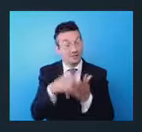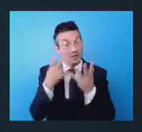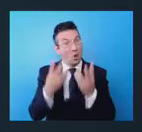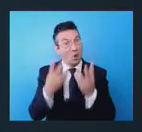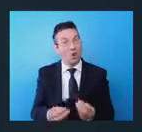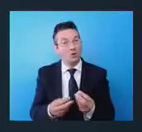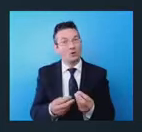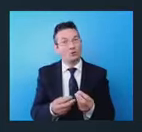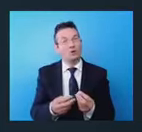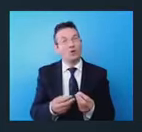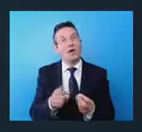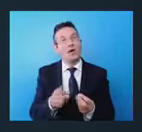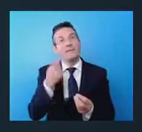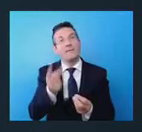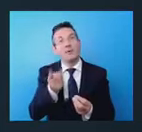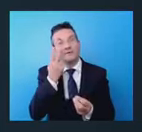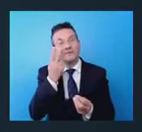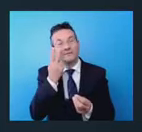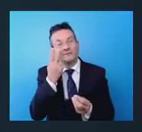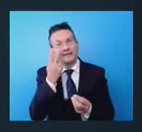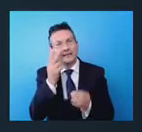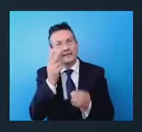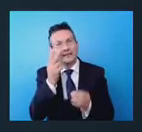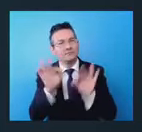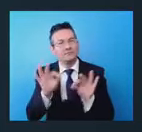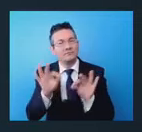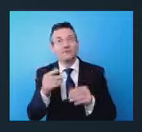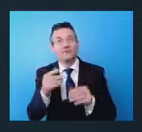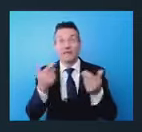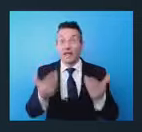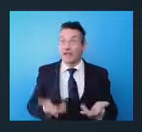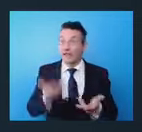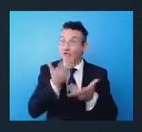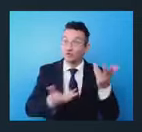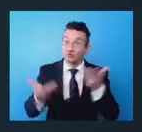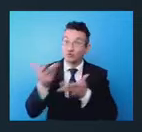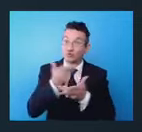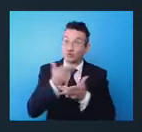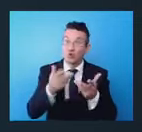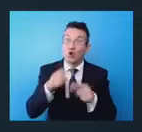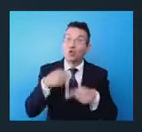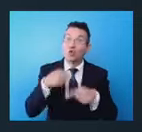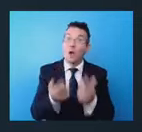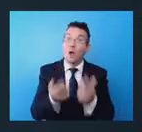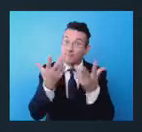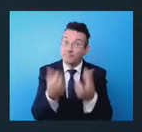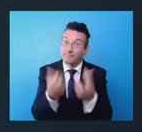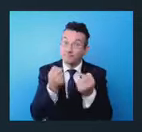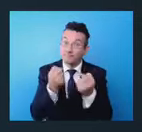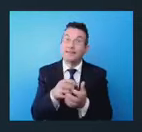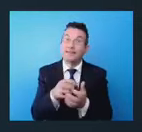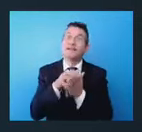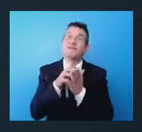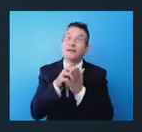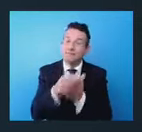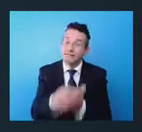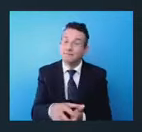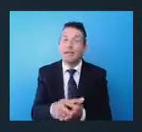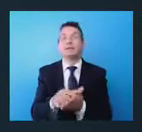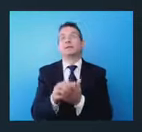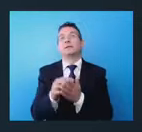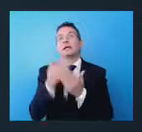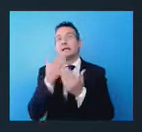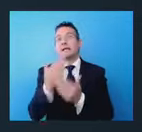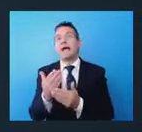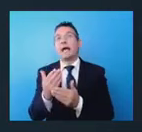quanto di quello che ci stiamo raccontando davvero poi si traduce in investimenti da parte delle imprese in